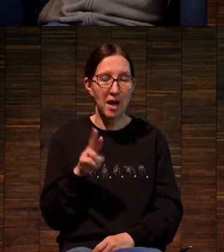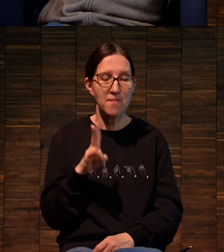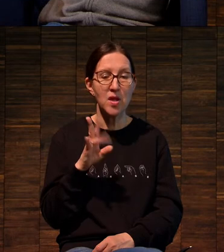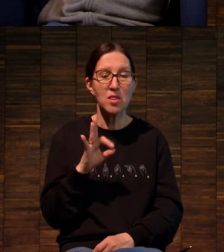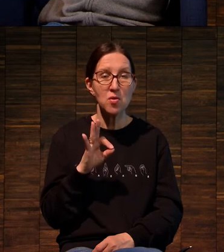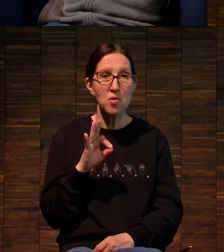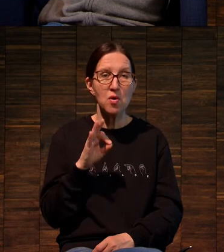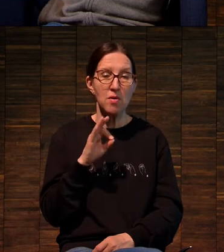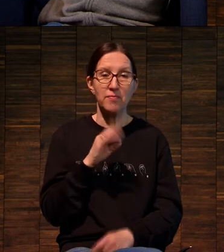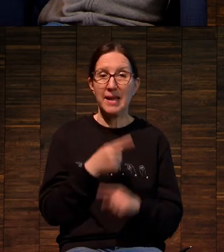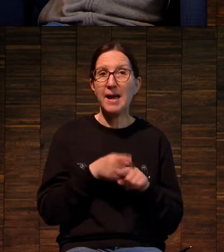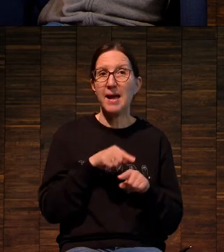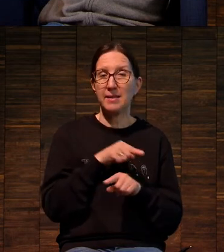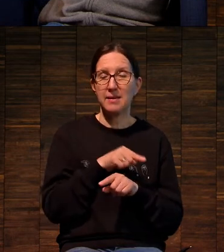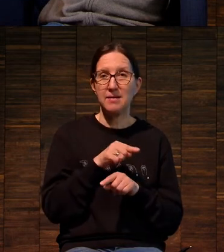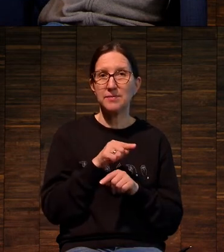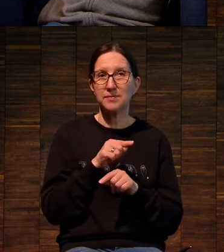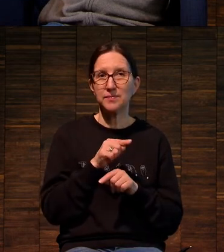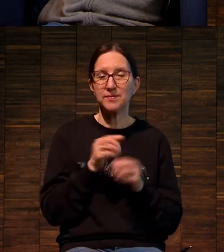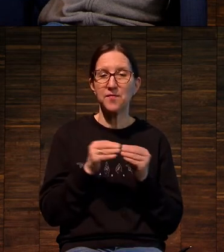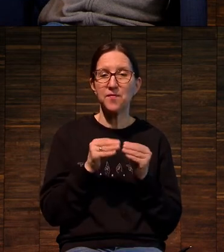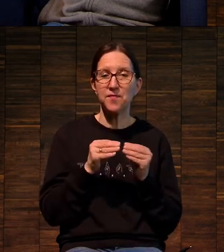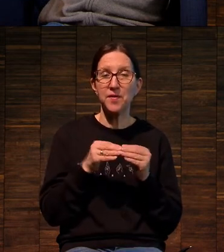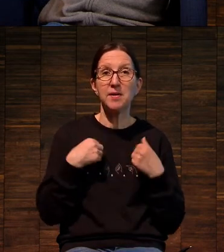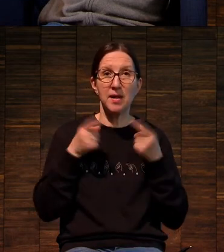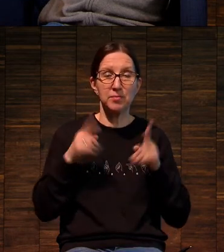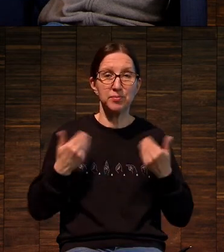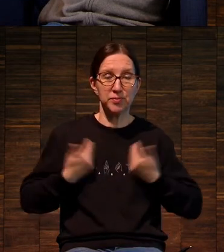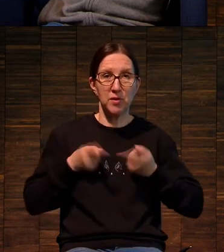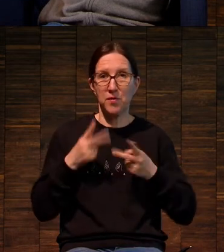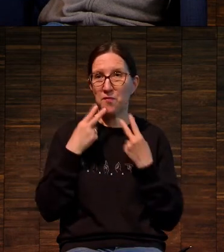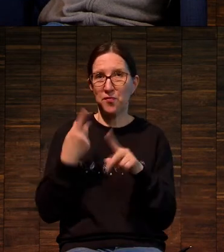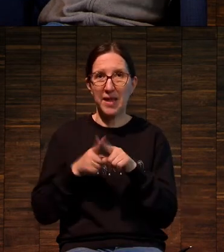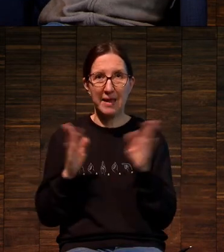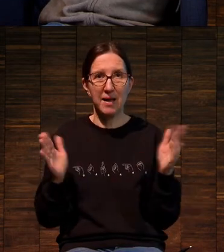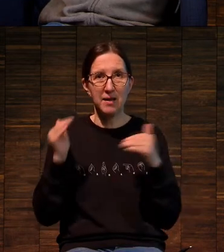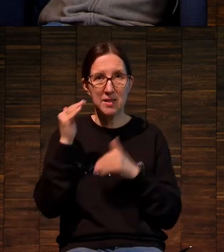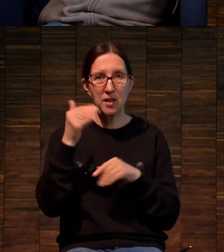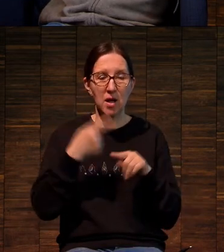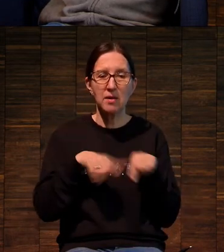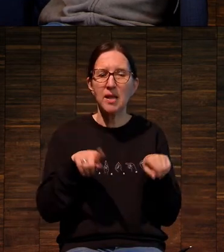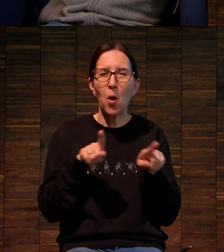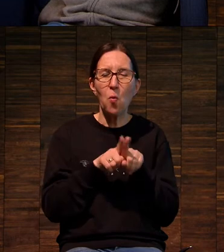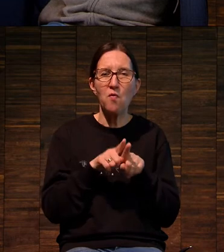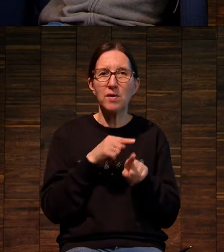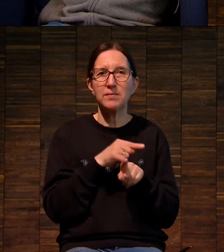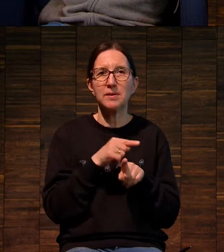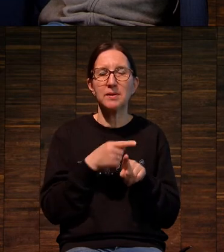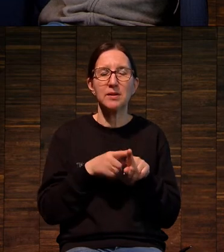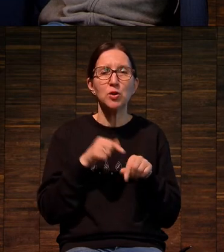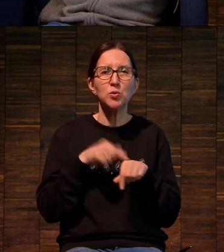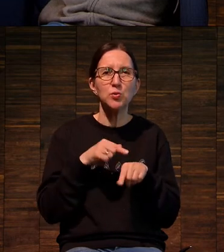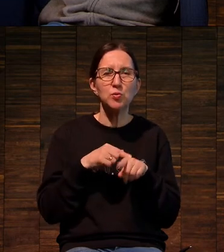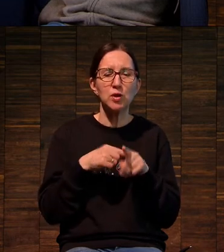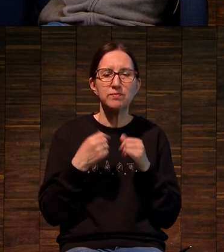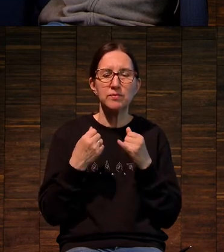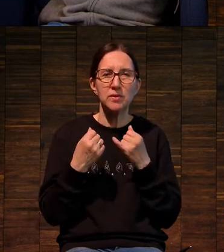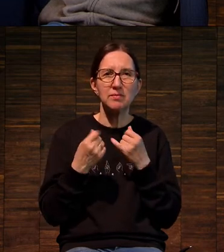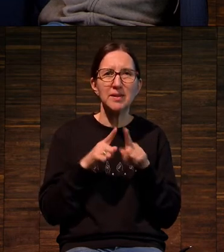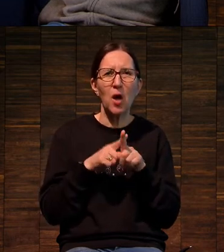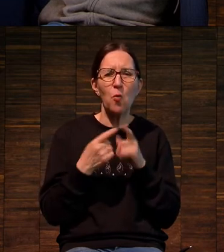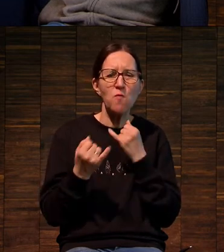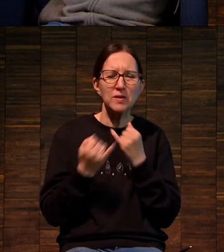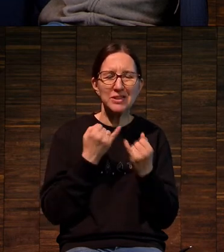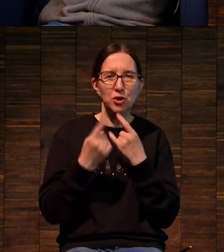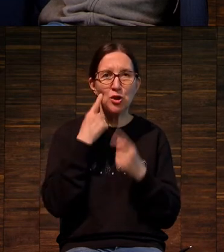Но надо сказать, что вот это вот плотно, опять-таки живьем видел эту картинку, вот плотного, вот такого светящегося желткового